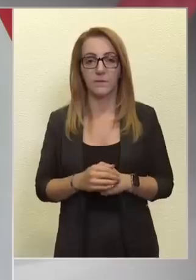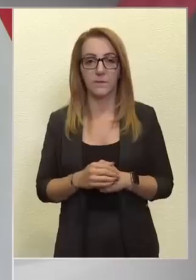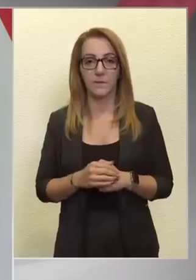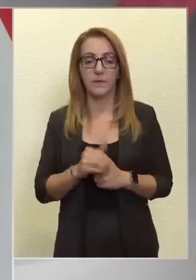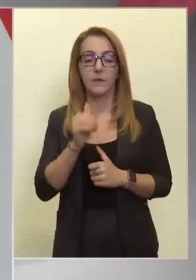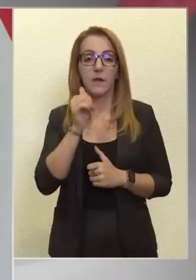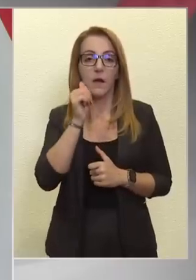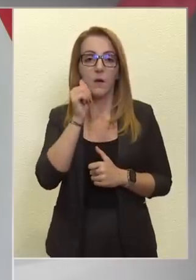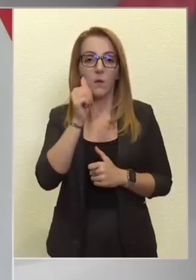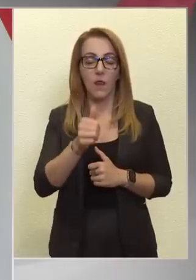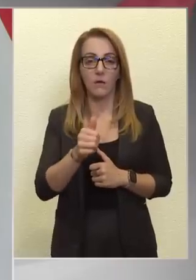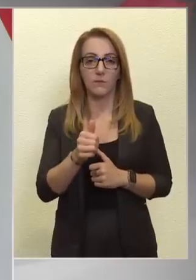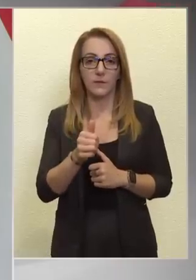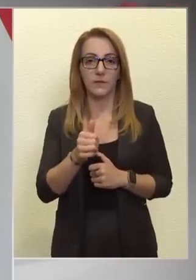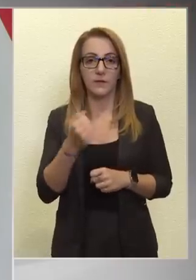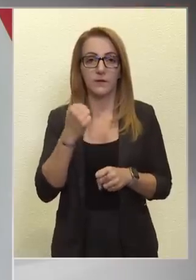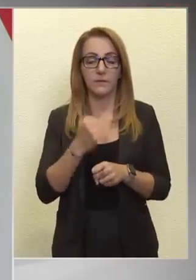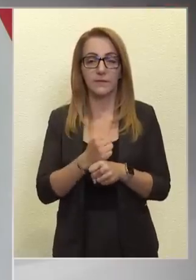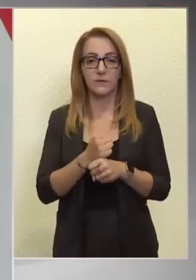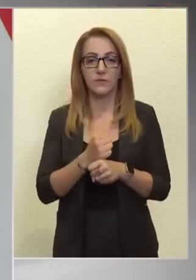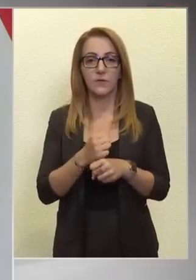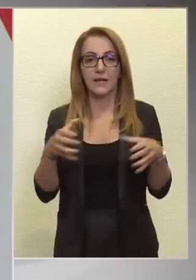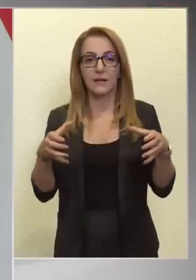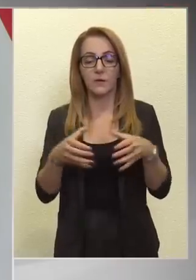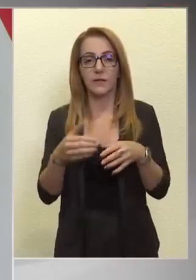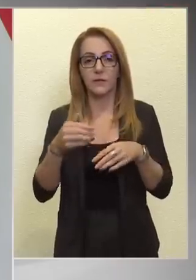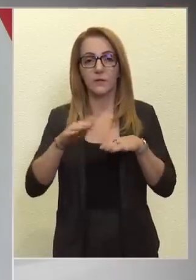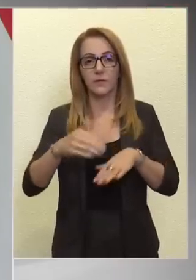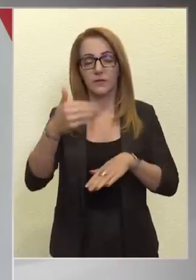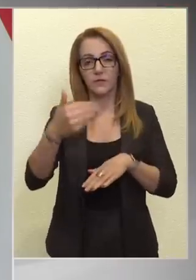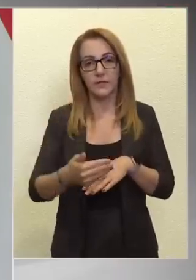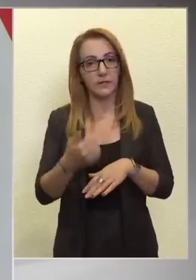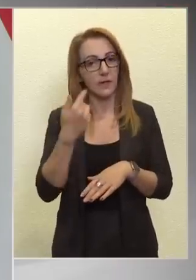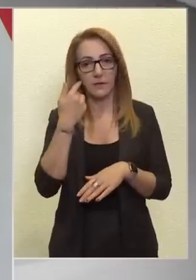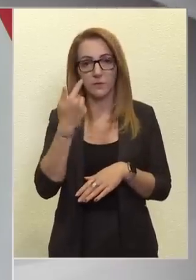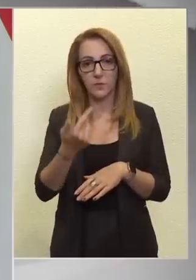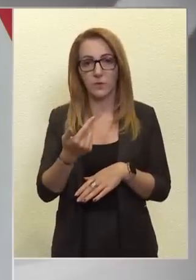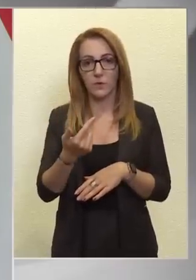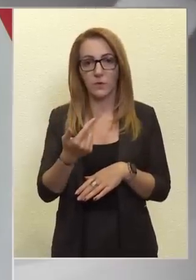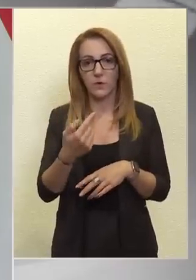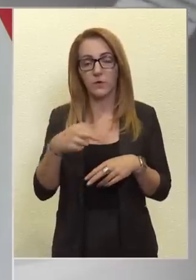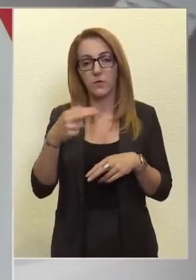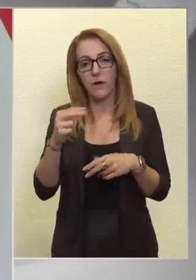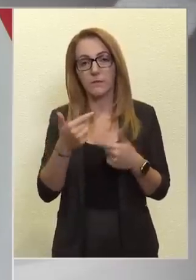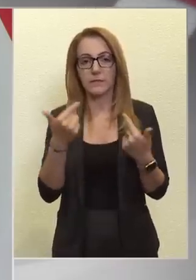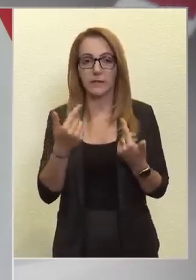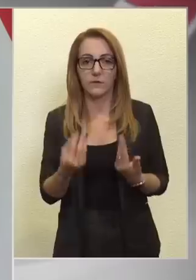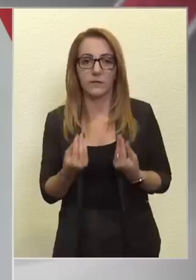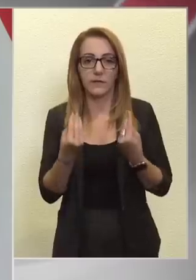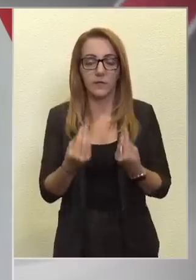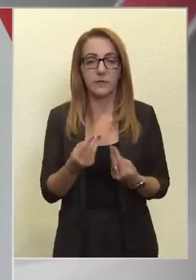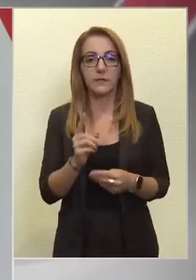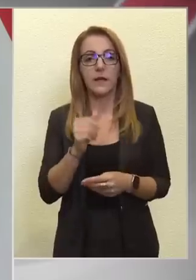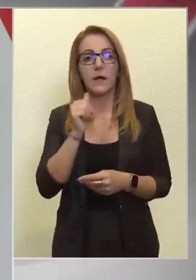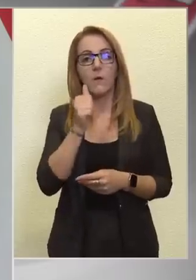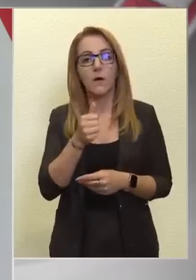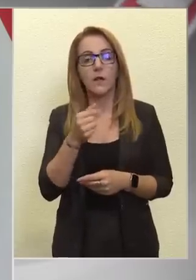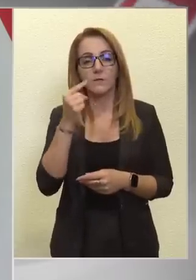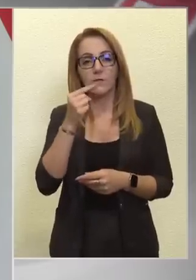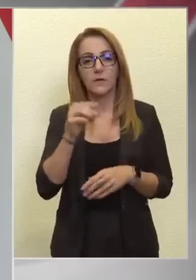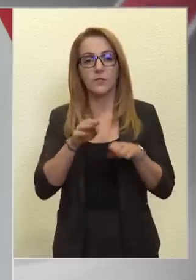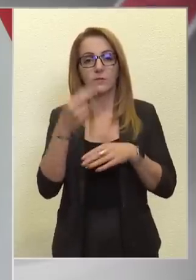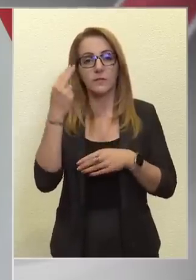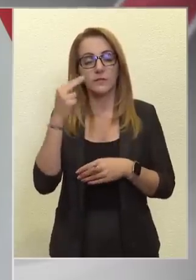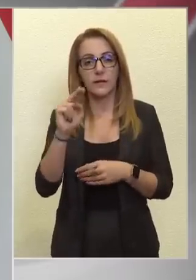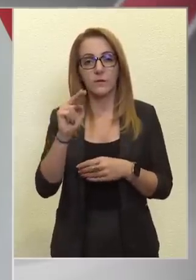holnapi bizottsági kollégi műlésig nem tudok további tájékoztást gyújtani, de holnap Navracis miniszter